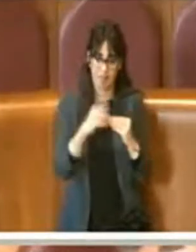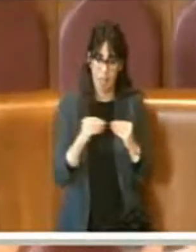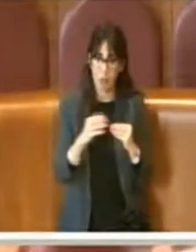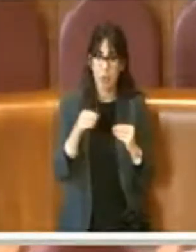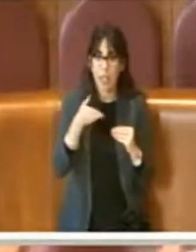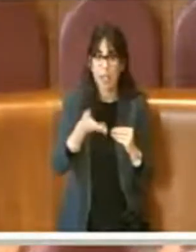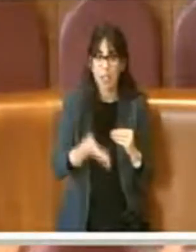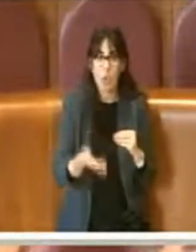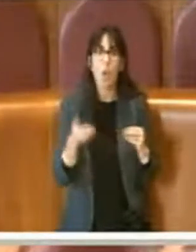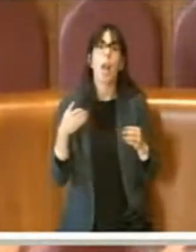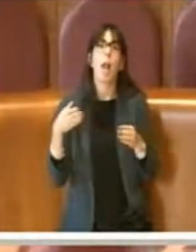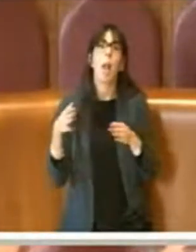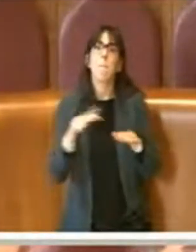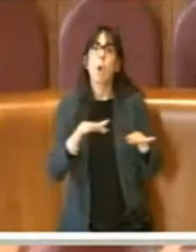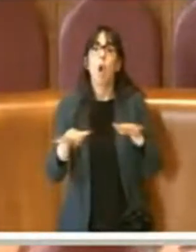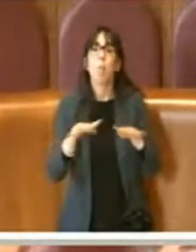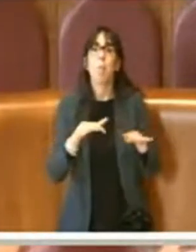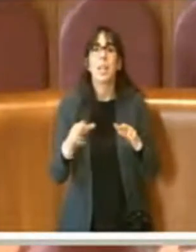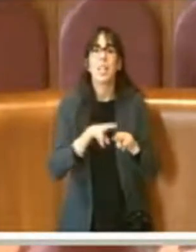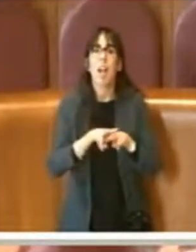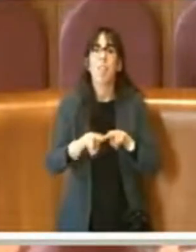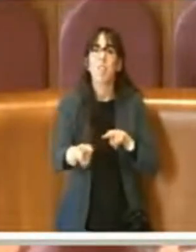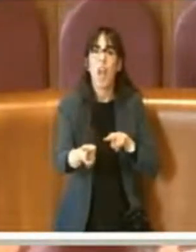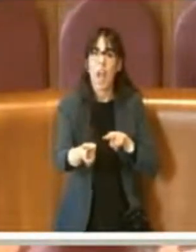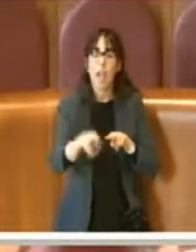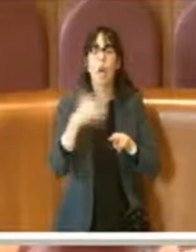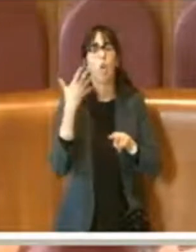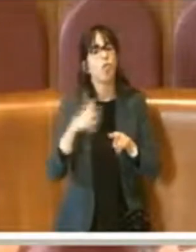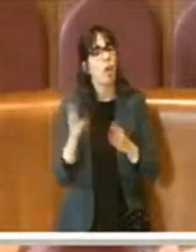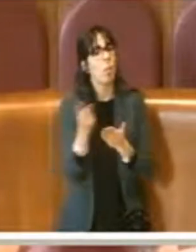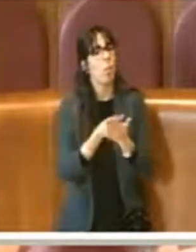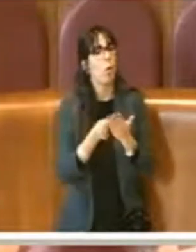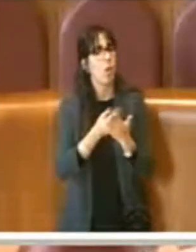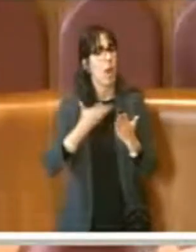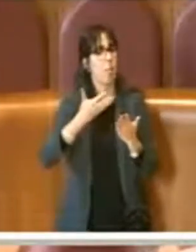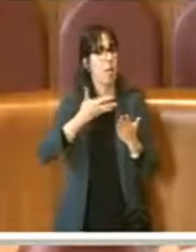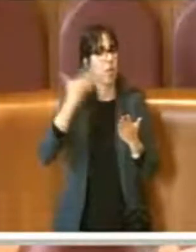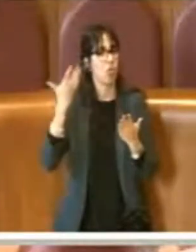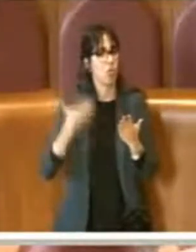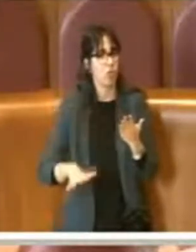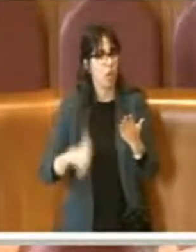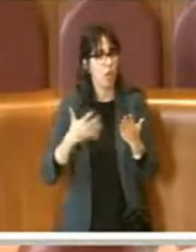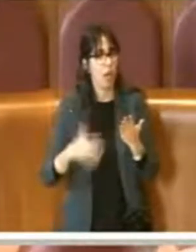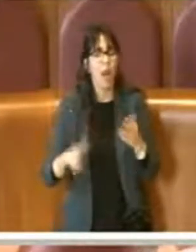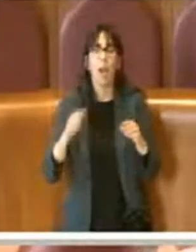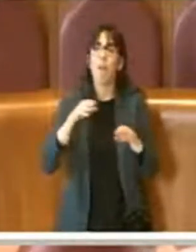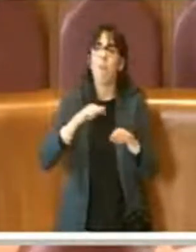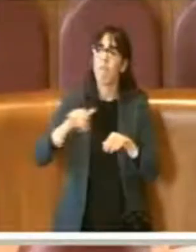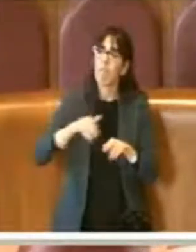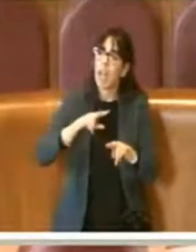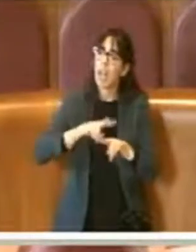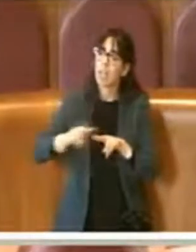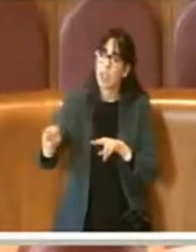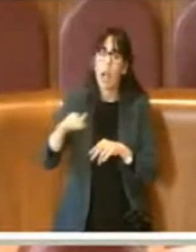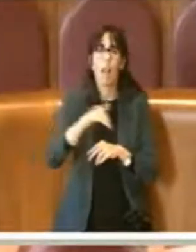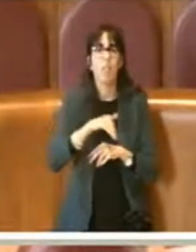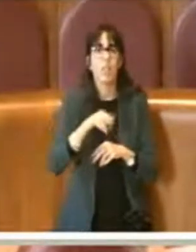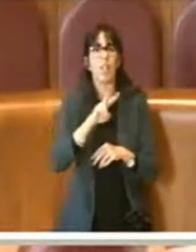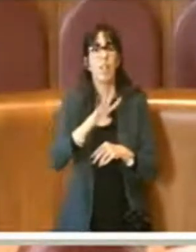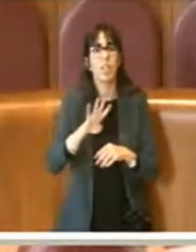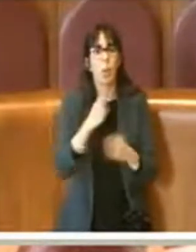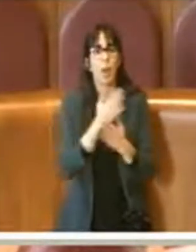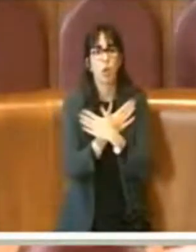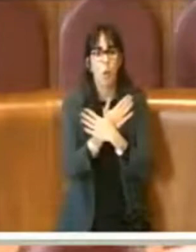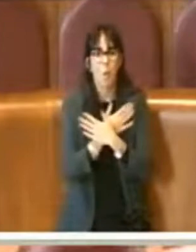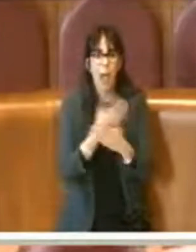sta nel programma e si sta attuando la realizzazione di linee su ferro a Via Nazionale, a Via 24 Maggio